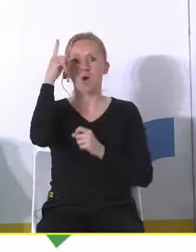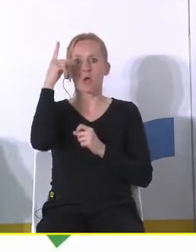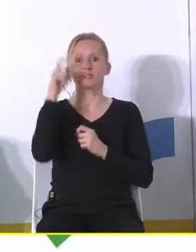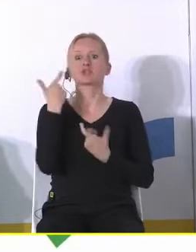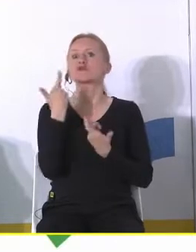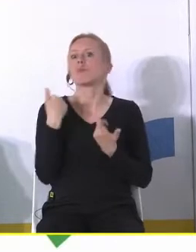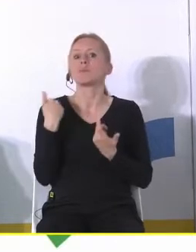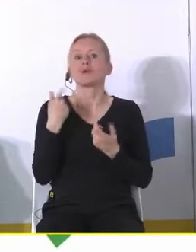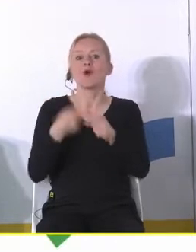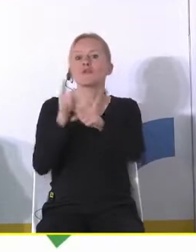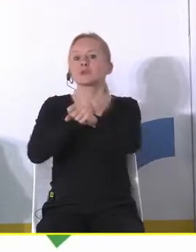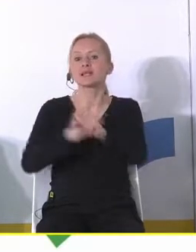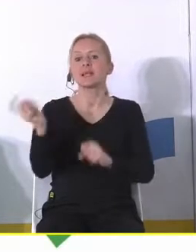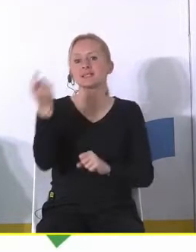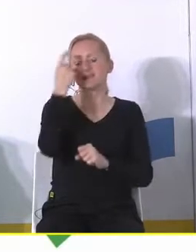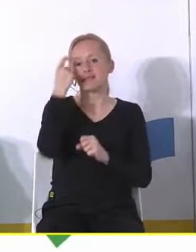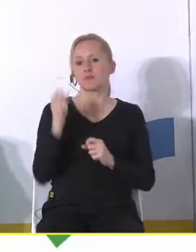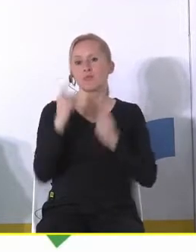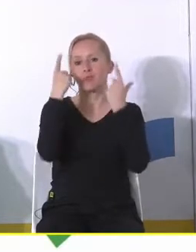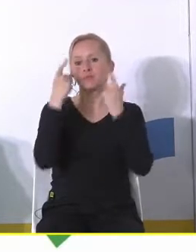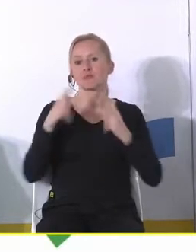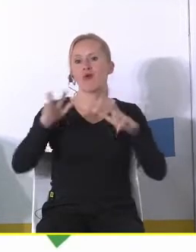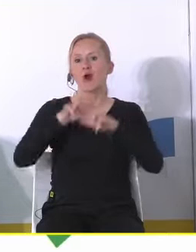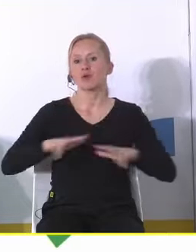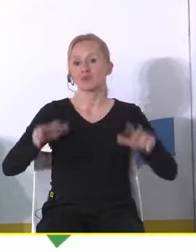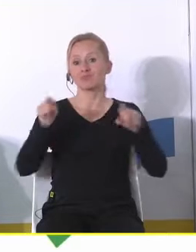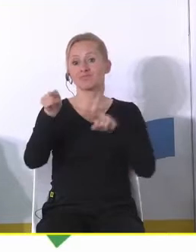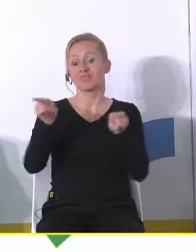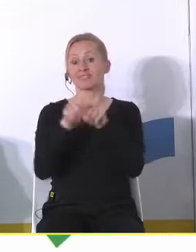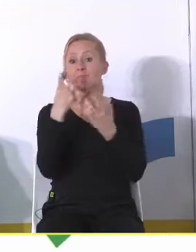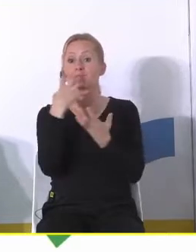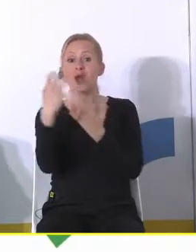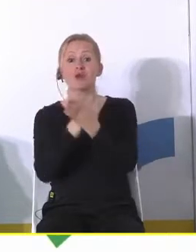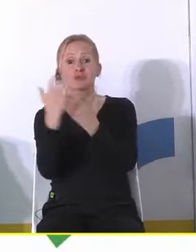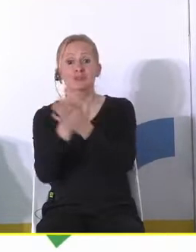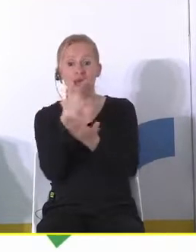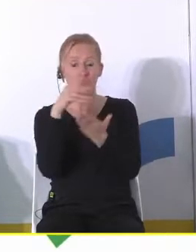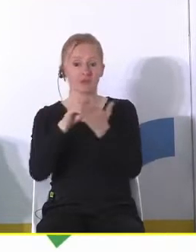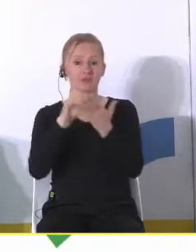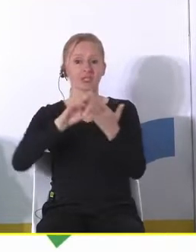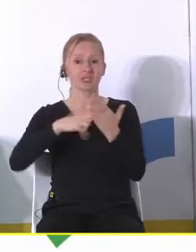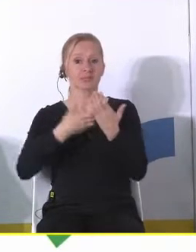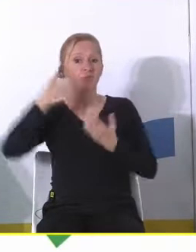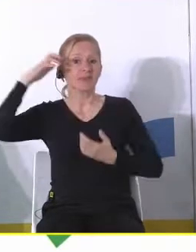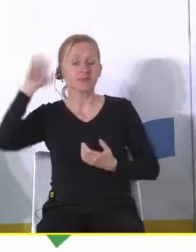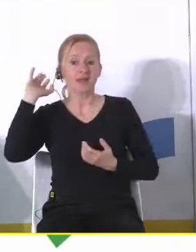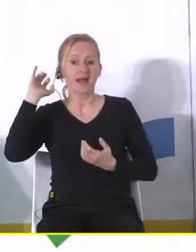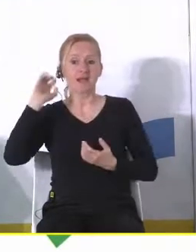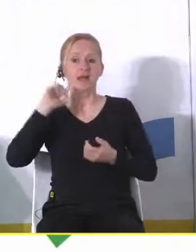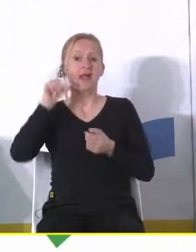co zaistniało w Poznaniu Centrum Inicjatyw Rodzinnych które też w dużej mierze czerpało z doświadczeń na przykład czeskich